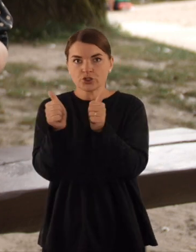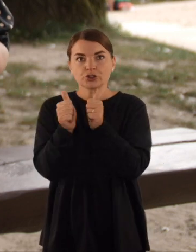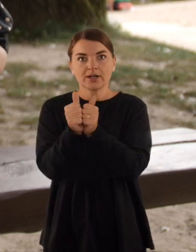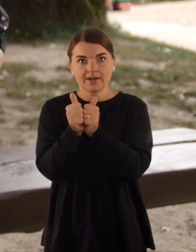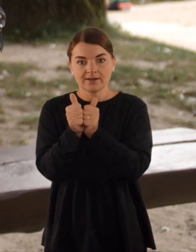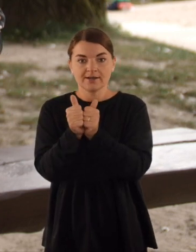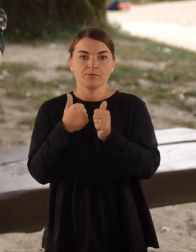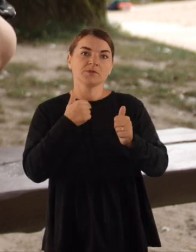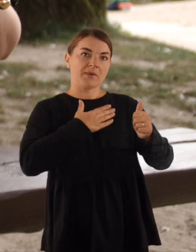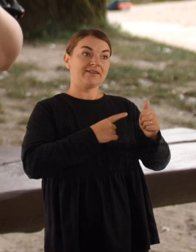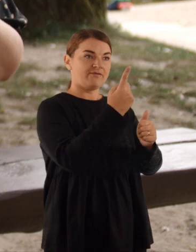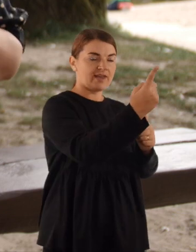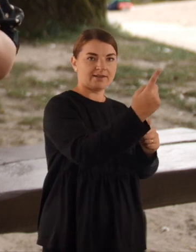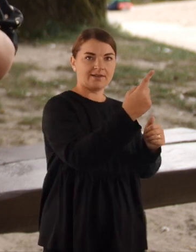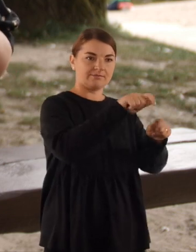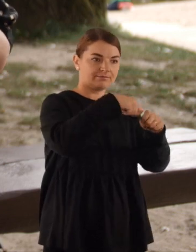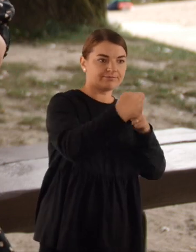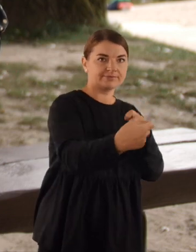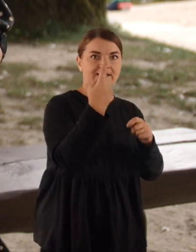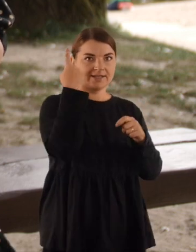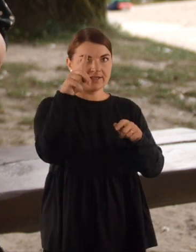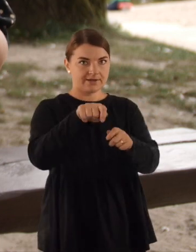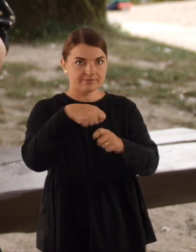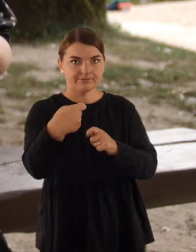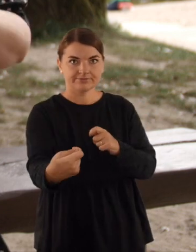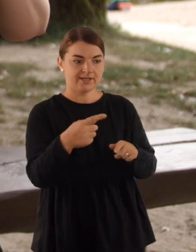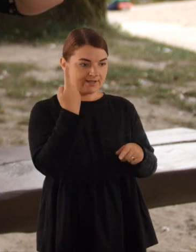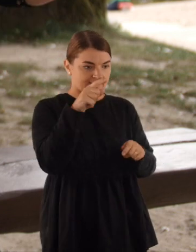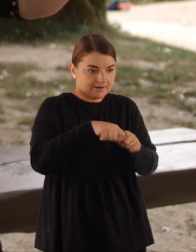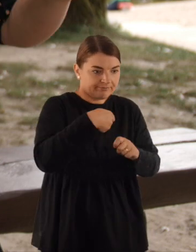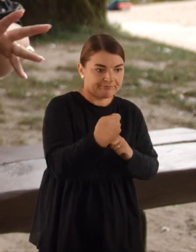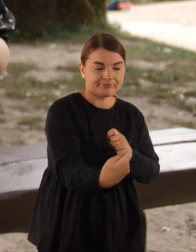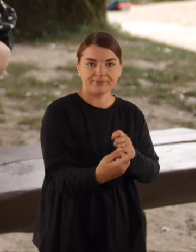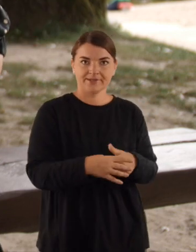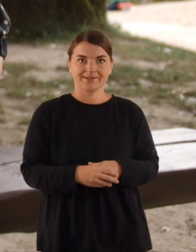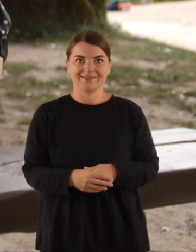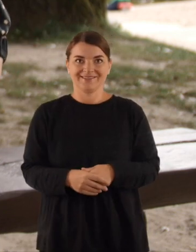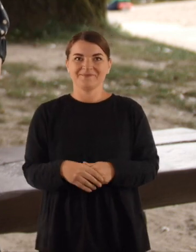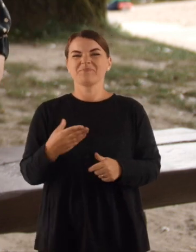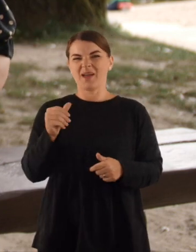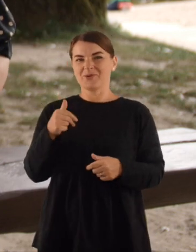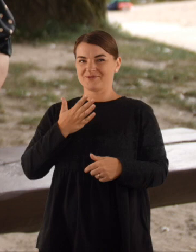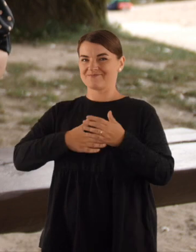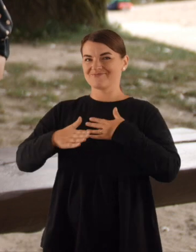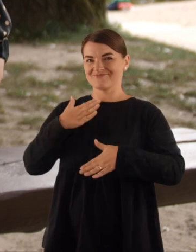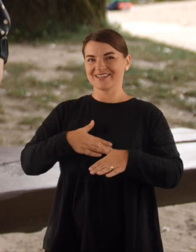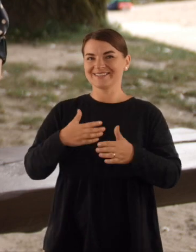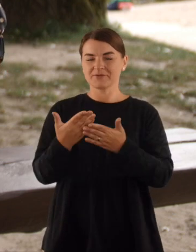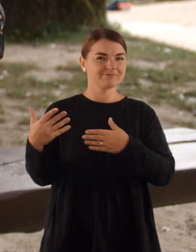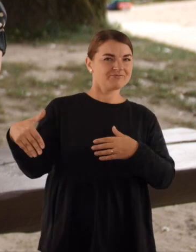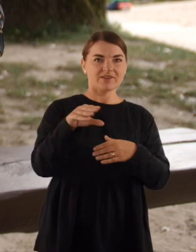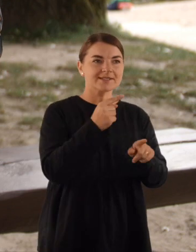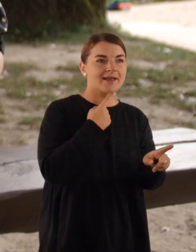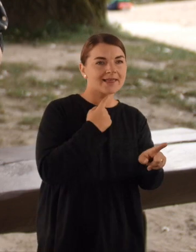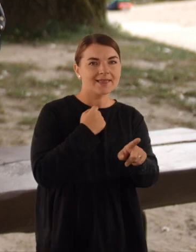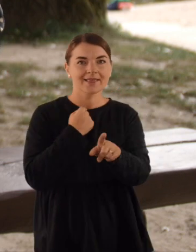Nes mes mėgėjai tokie vieną atidarom, po to biškai kitą atidarom, po to dar nesiradom kažkur Ir mes mėgėjai, ir aš mėgėjais. Tai va, tai